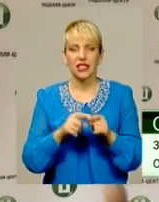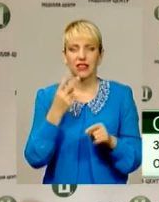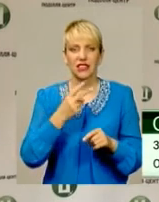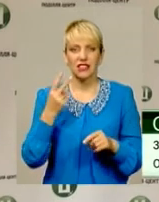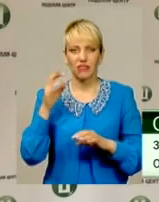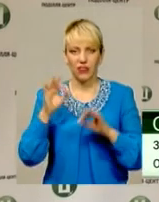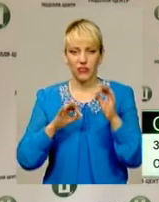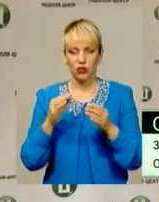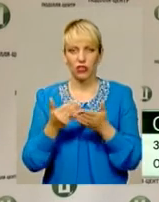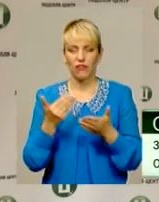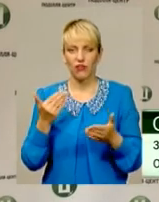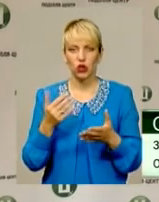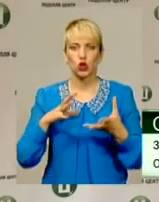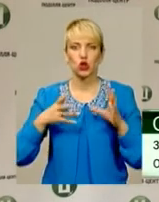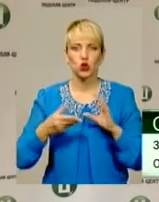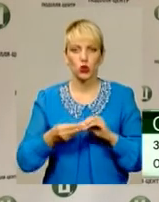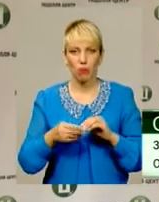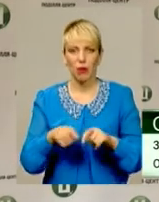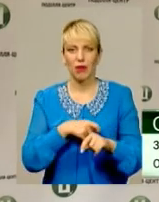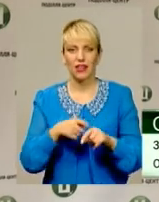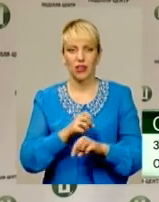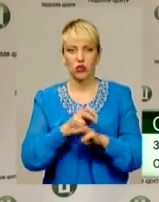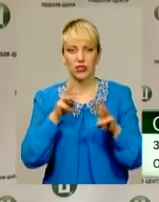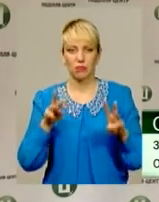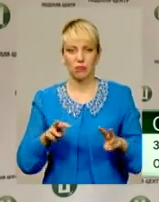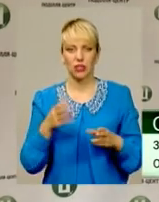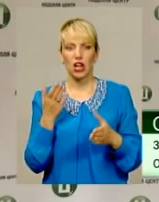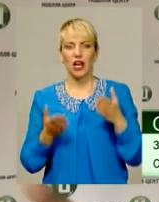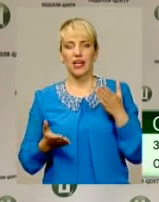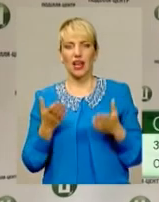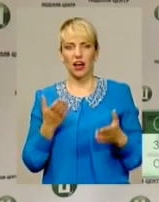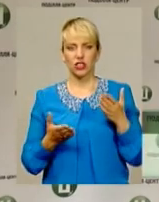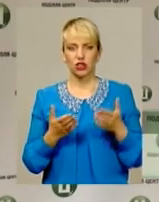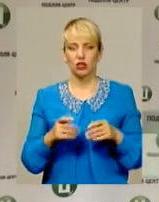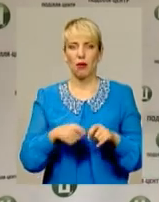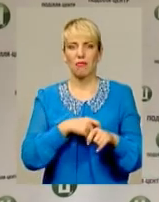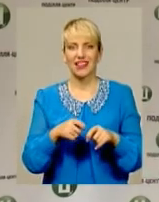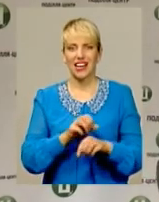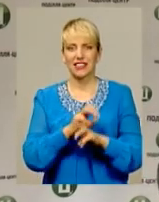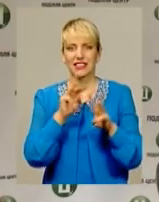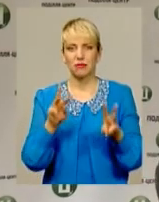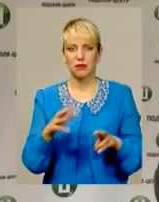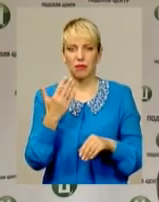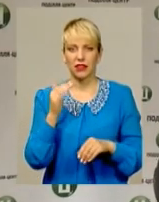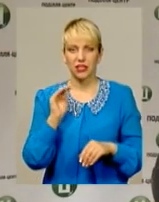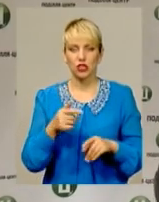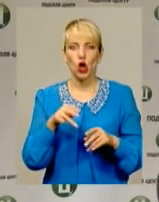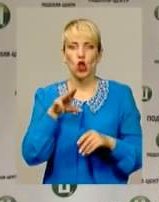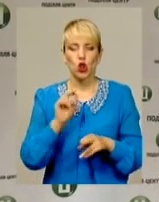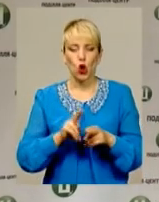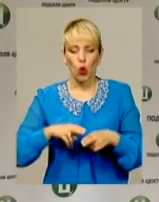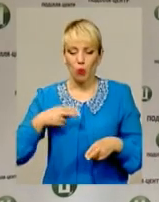суми матеріального забезпечення. Ну, скажімо, якщо матеріальне забезпечення буде в межах 5 тисяч, то це біля тисячі буде